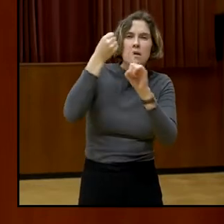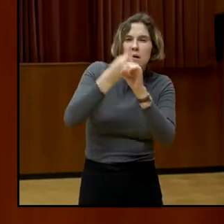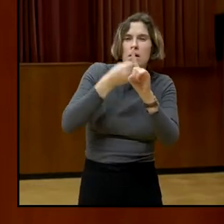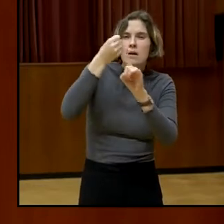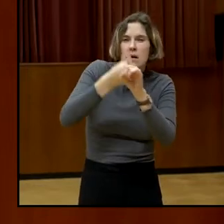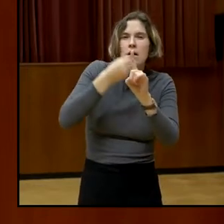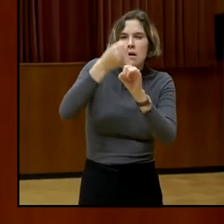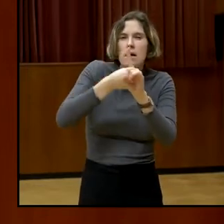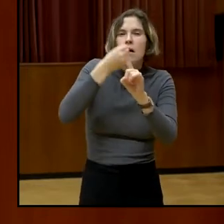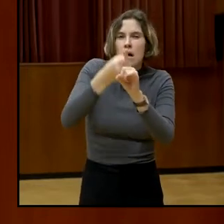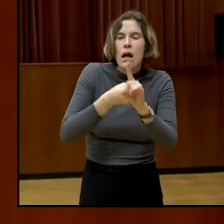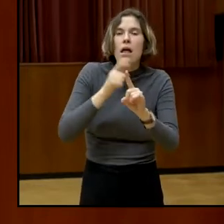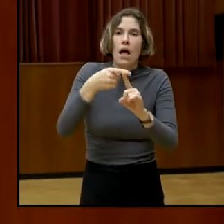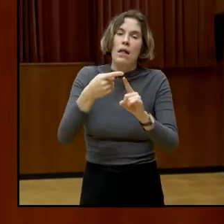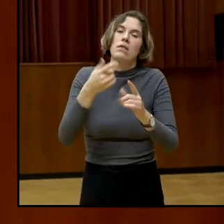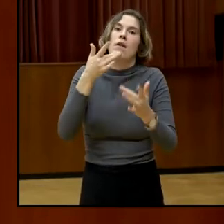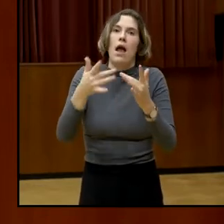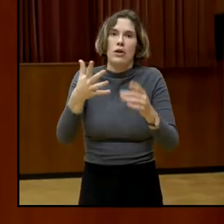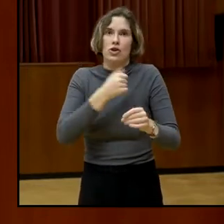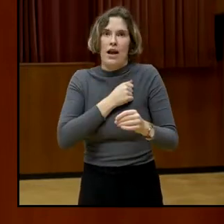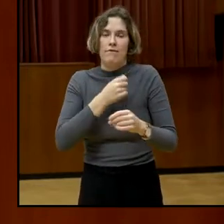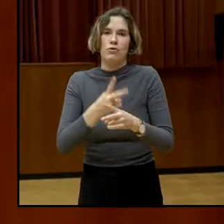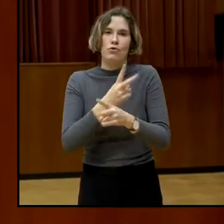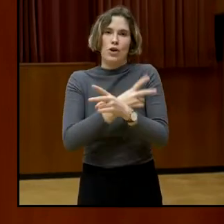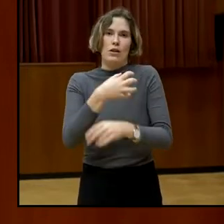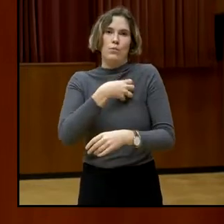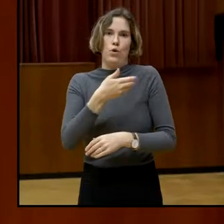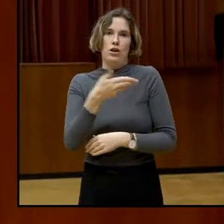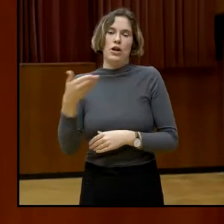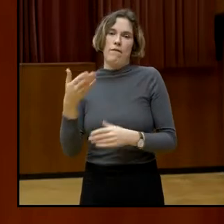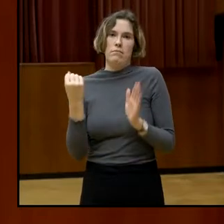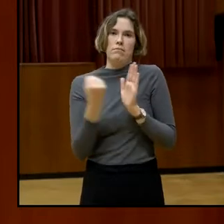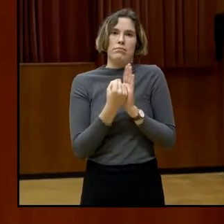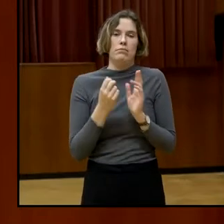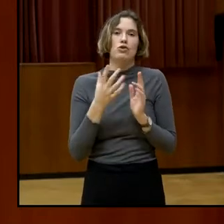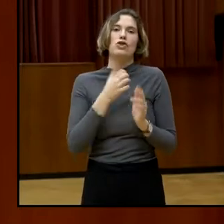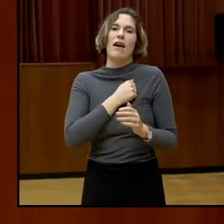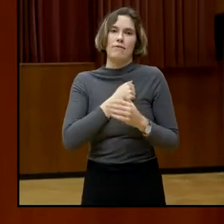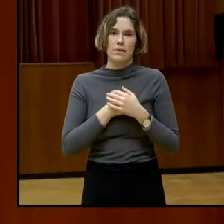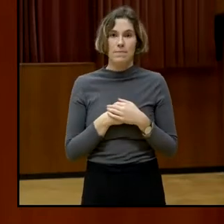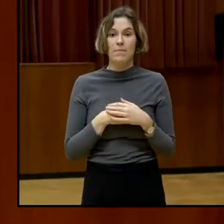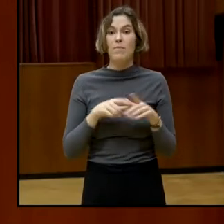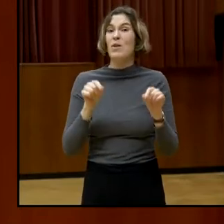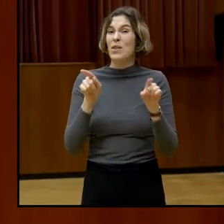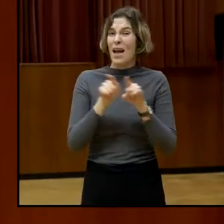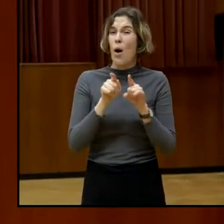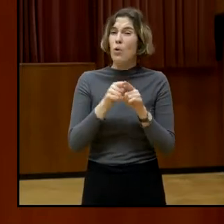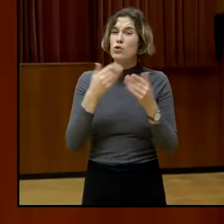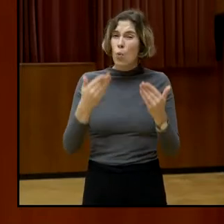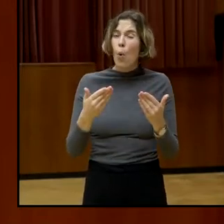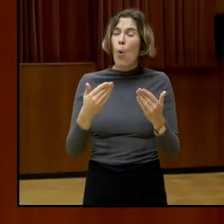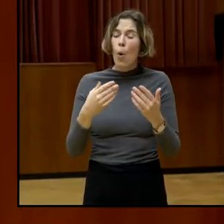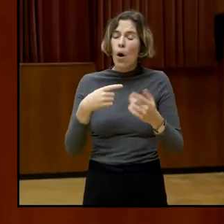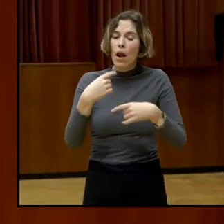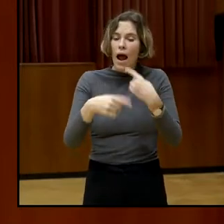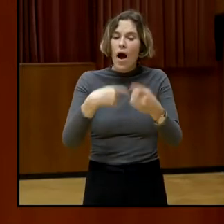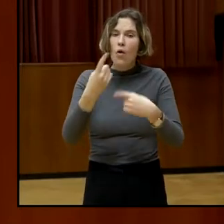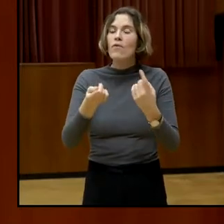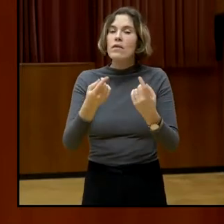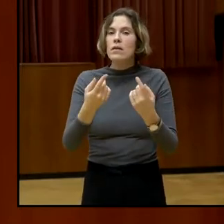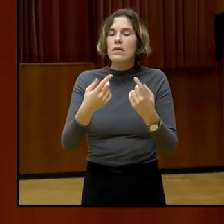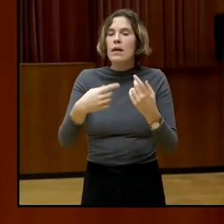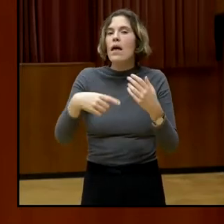Diese Nicht-Anerkennung durch den Staat hat gravierende negative Folgen. Nicht nur die demokratische Mitbestimmung